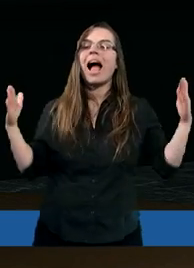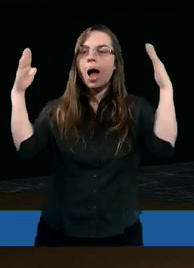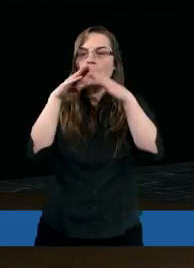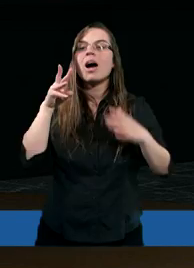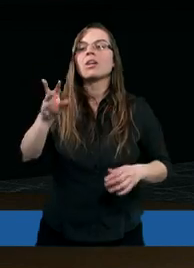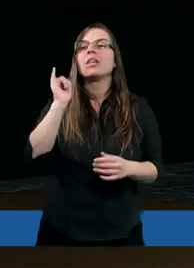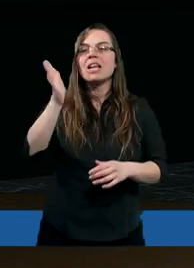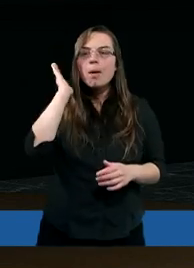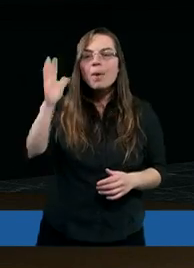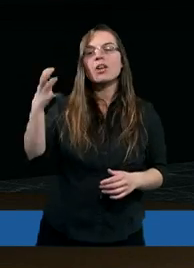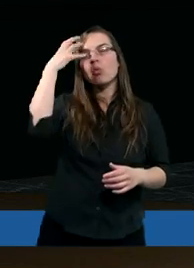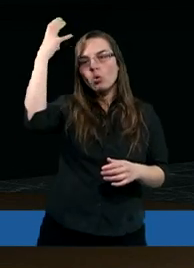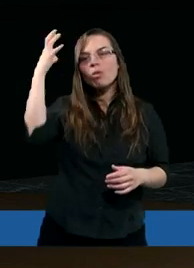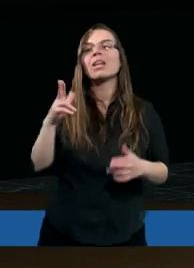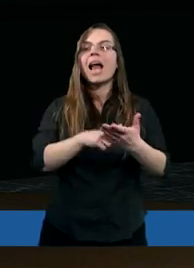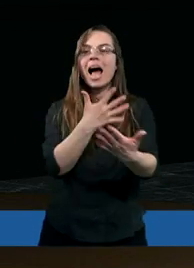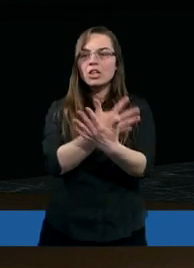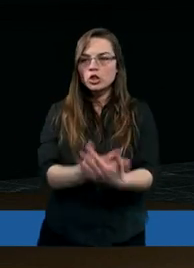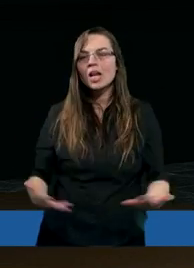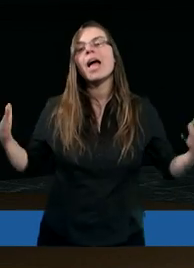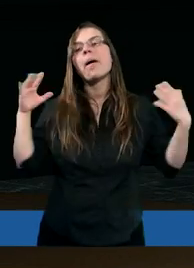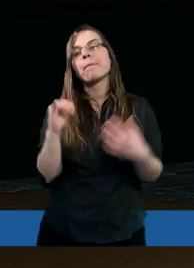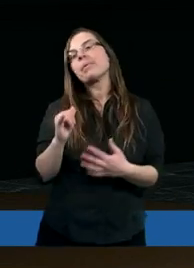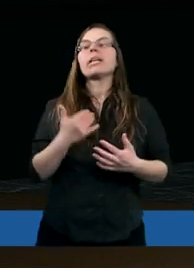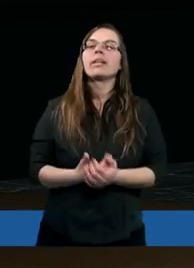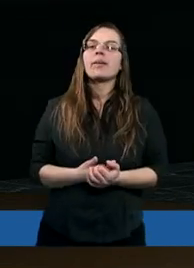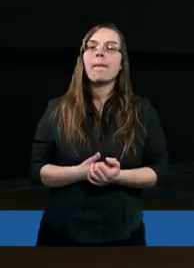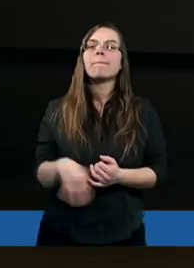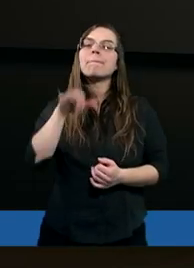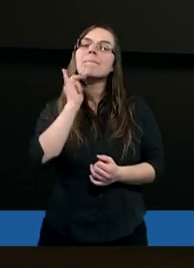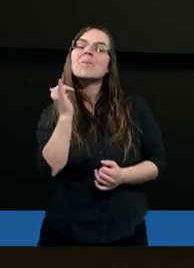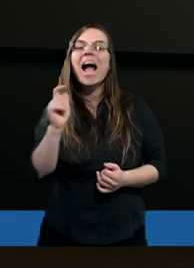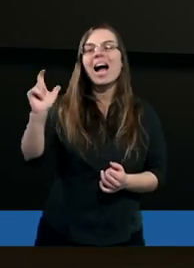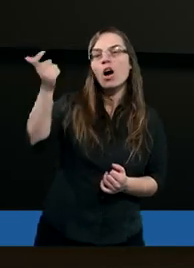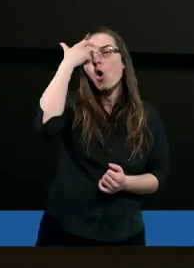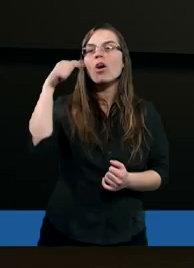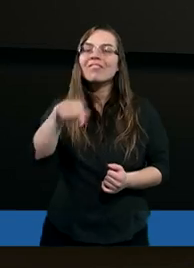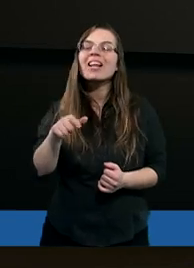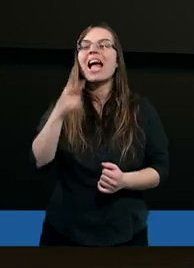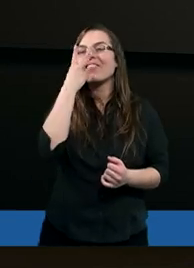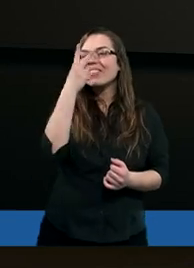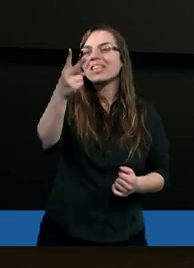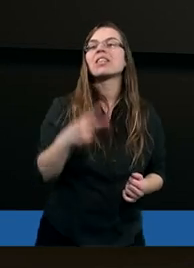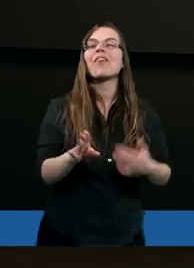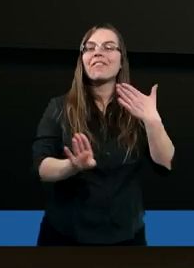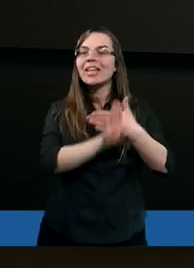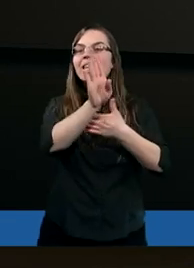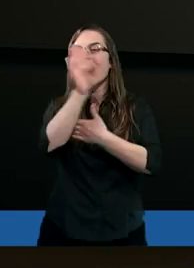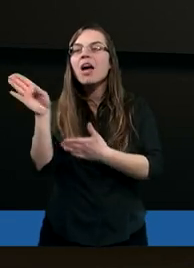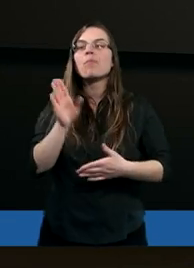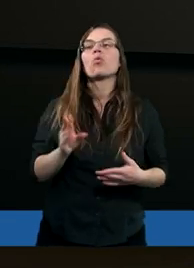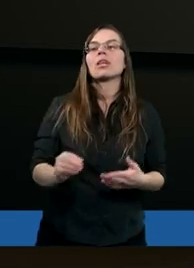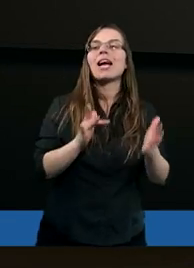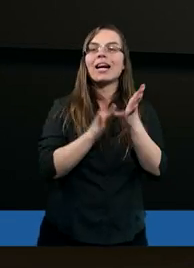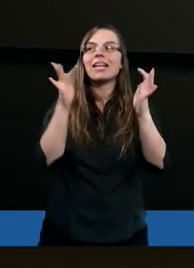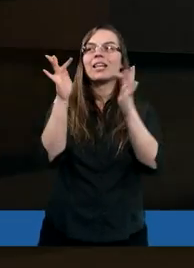kapłanów i będą królować na ziemi. W jakiej roli tutaj w tej wizji występuje